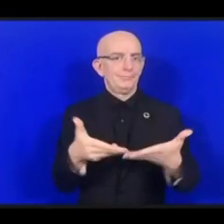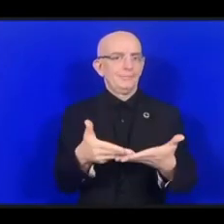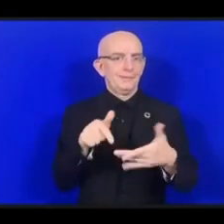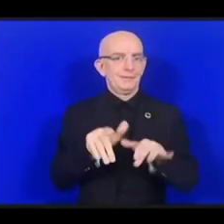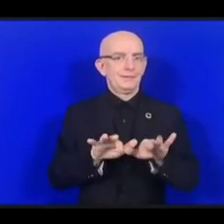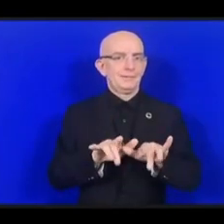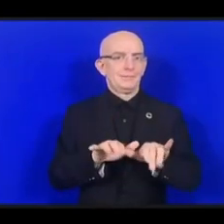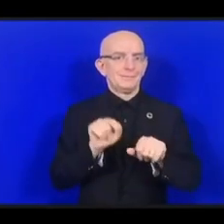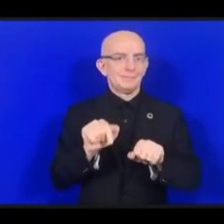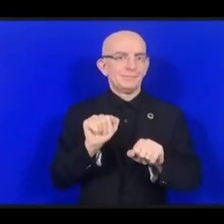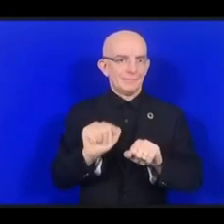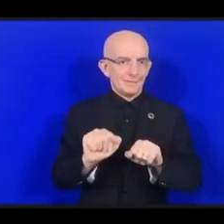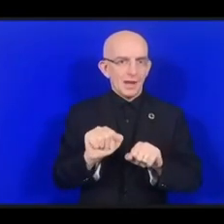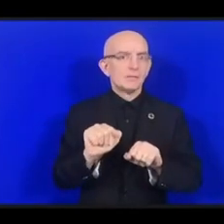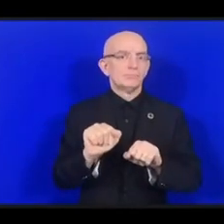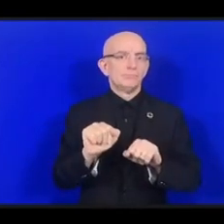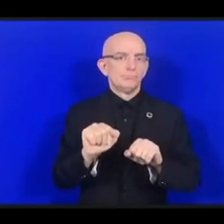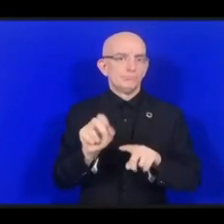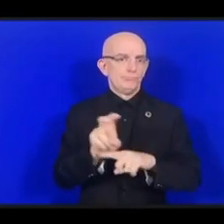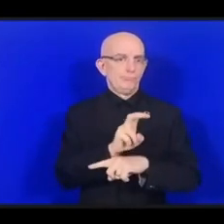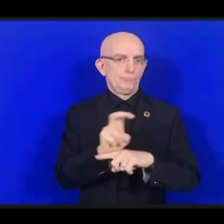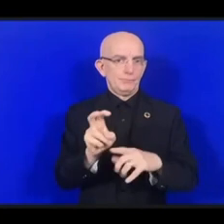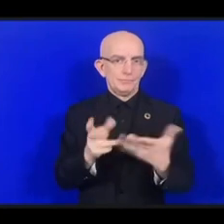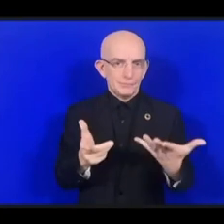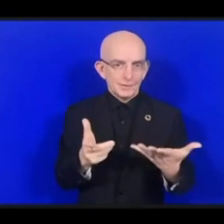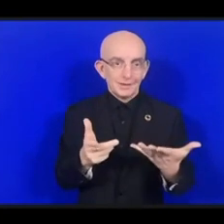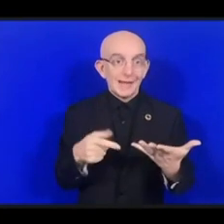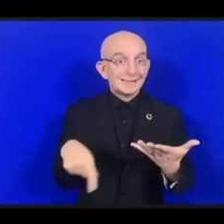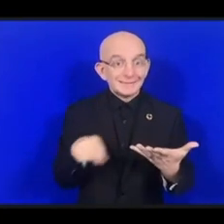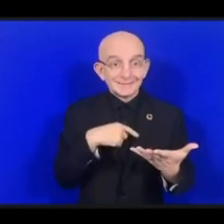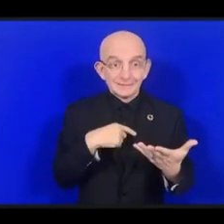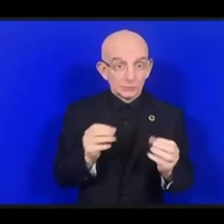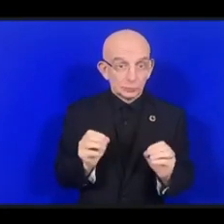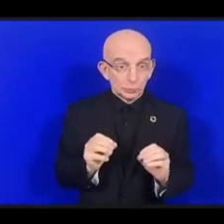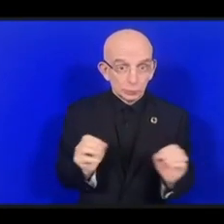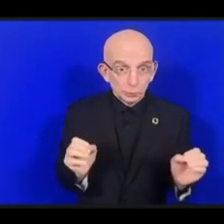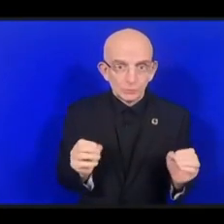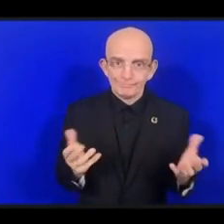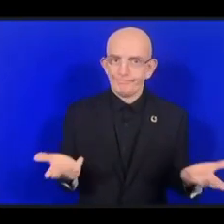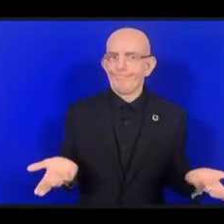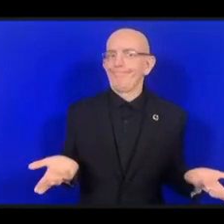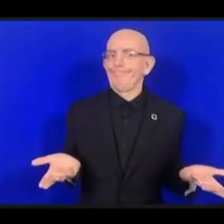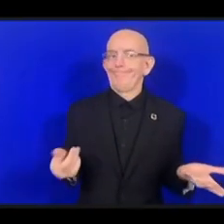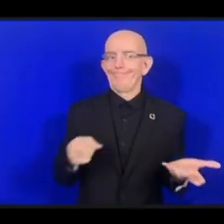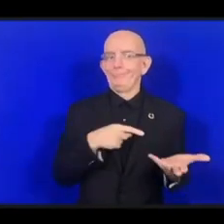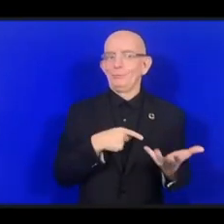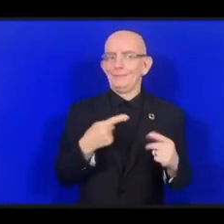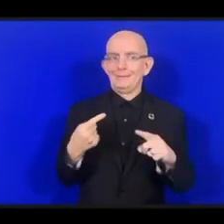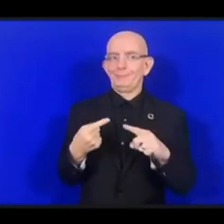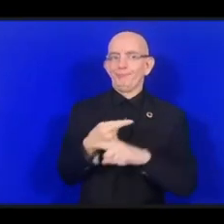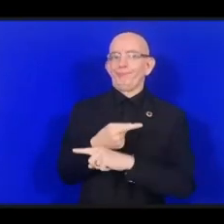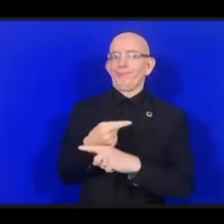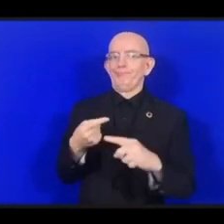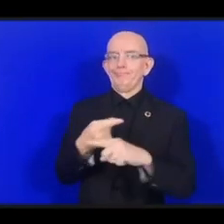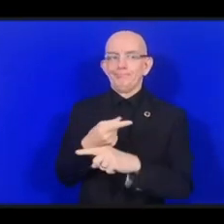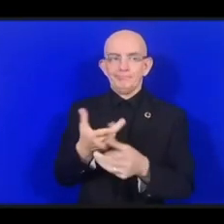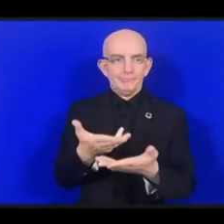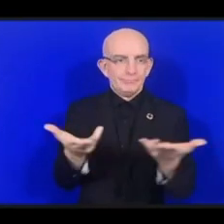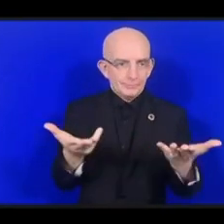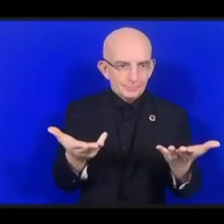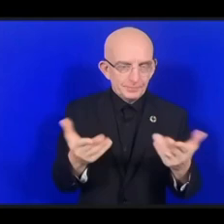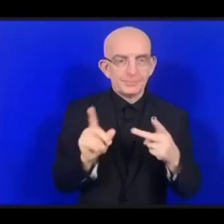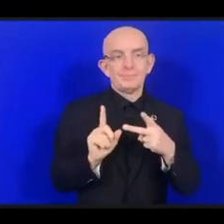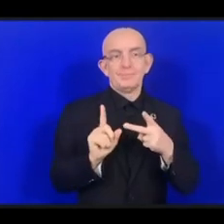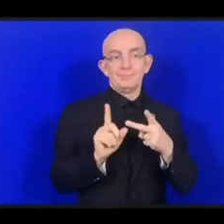не будет никакого свободного, открытого и инклюзивного интернета,